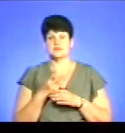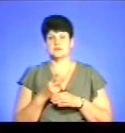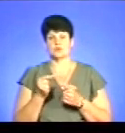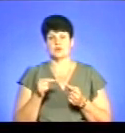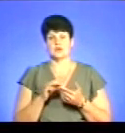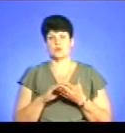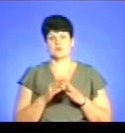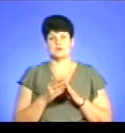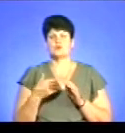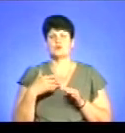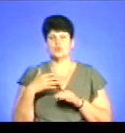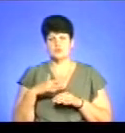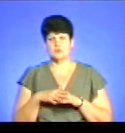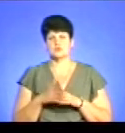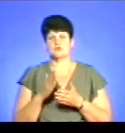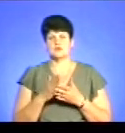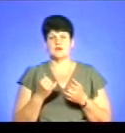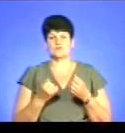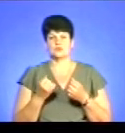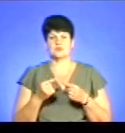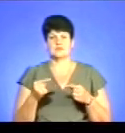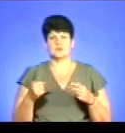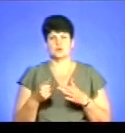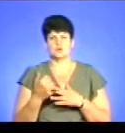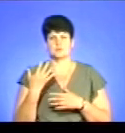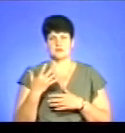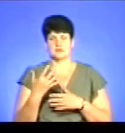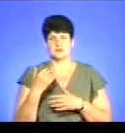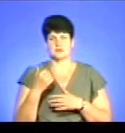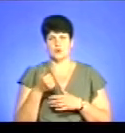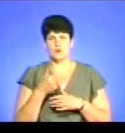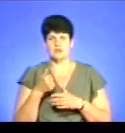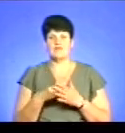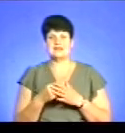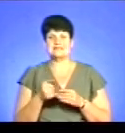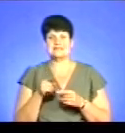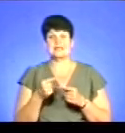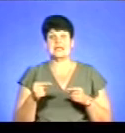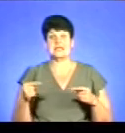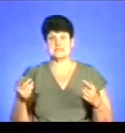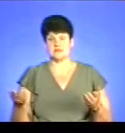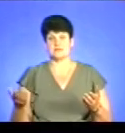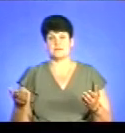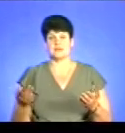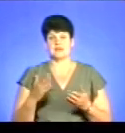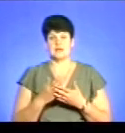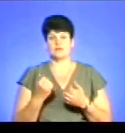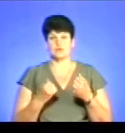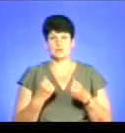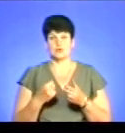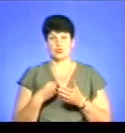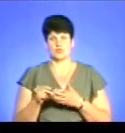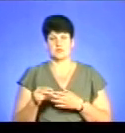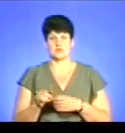обставин. Ми розуміємо, що є автомобілі різні до п'яти років, і вартість їх різна, і є автомобіль, який куплений для